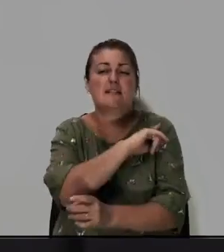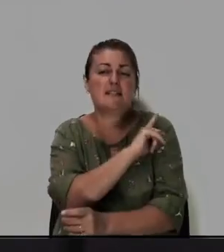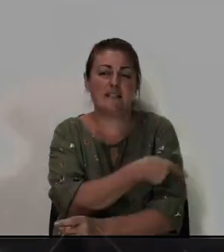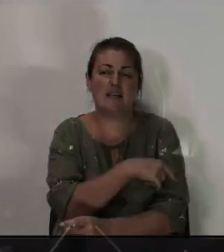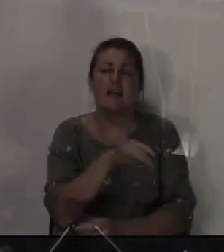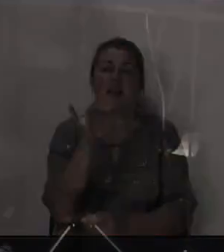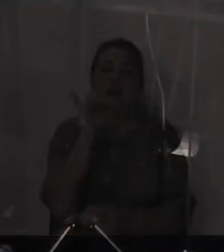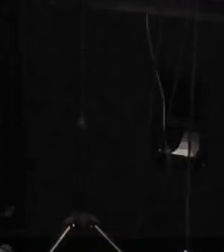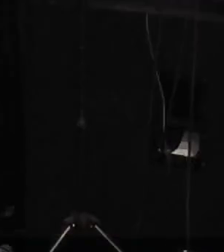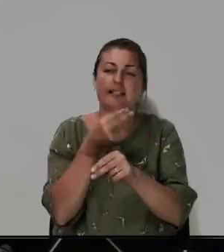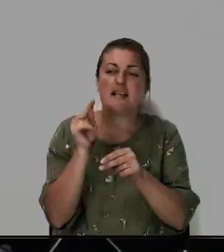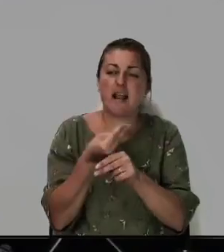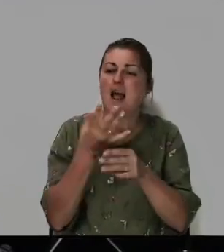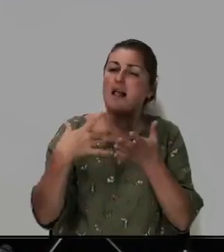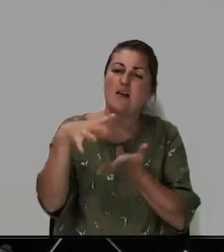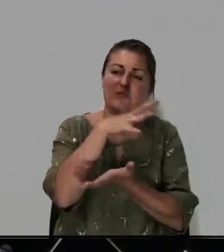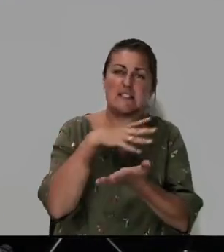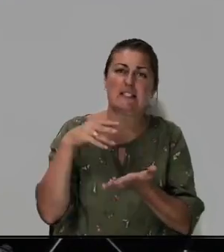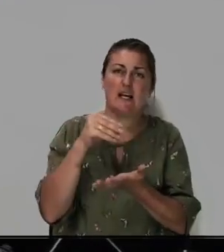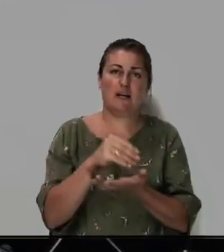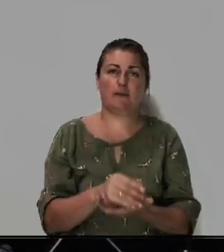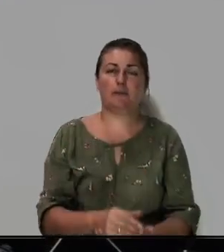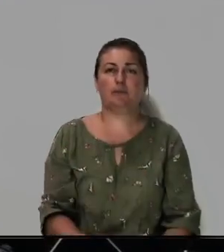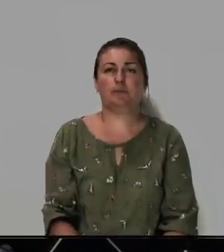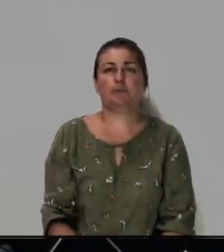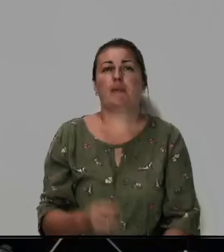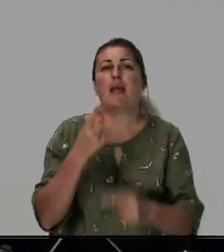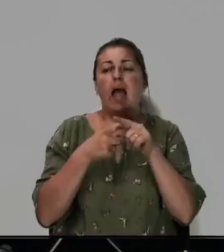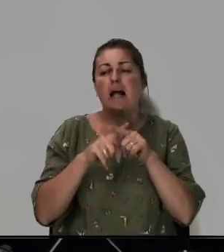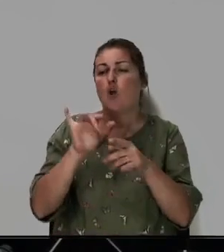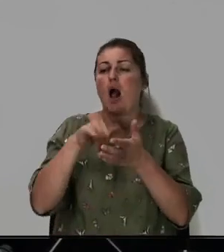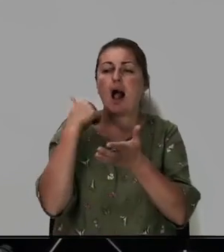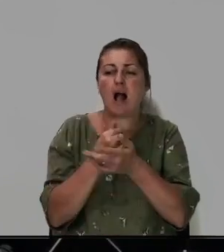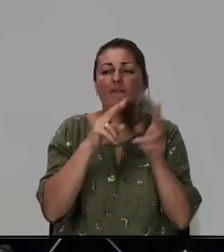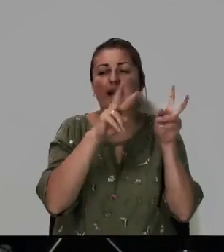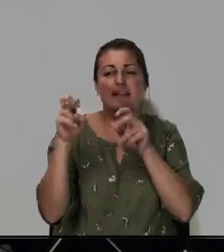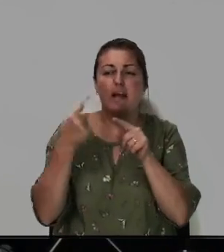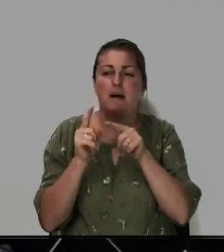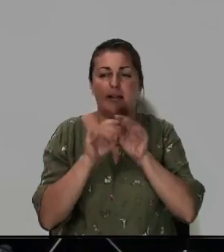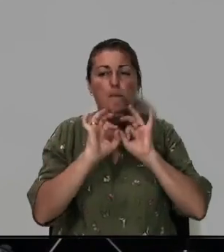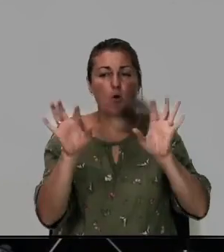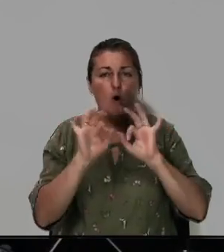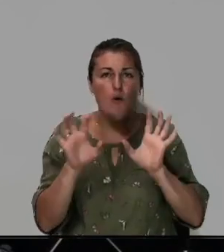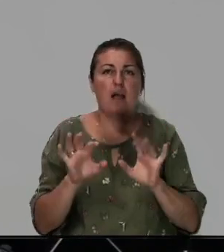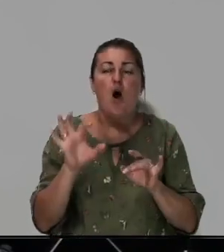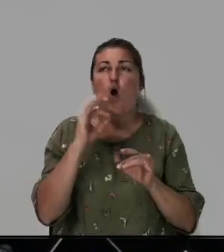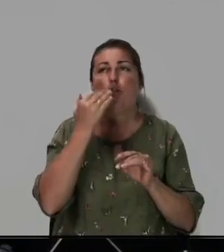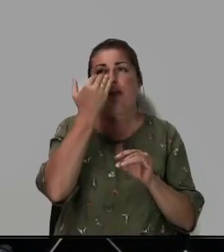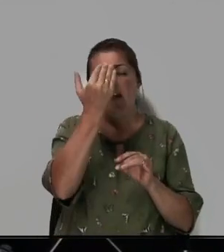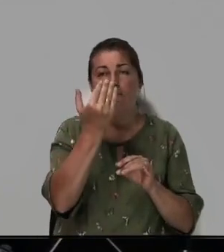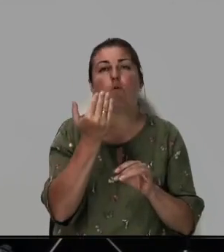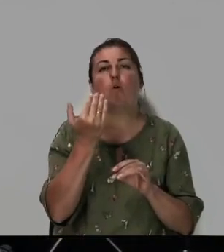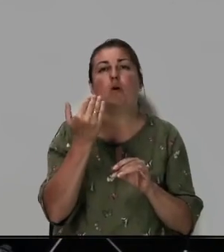и исцеляло всех. Это главная тема этой проповеди. От Него